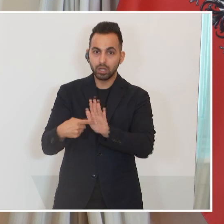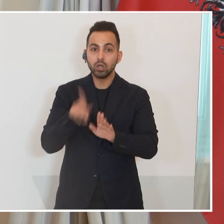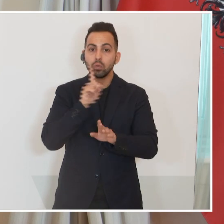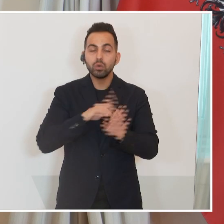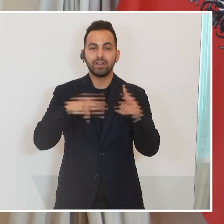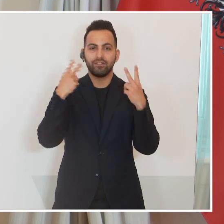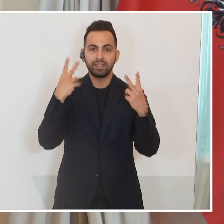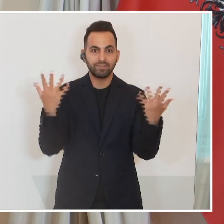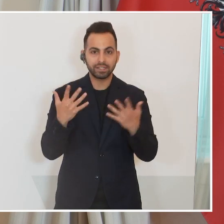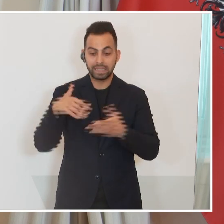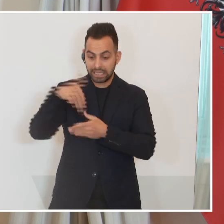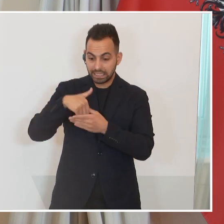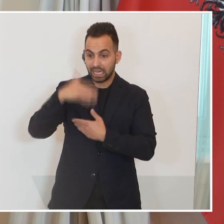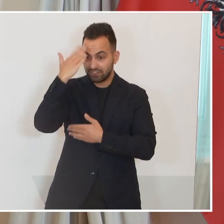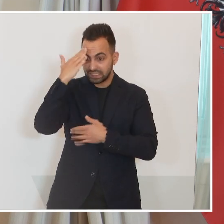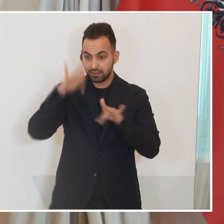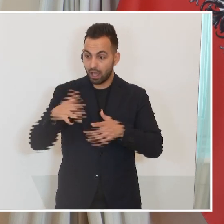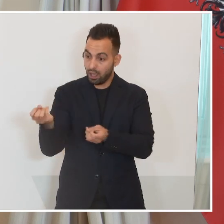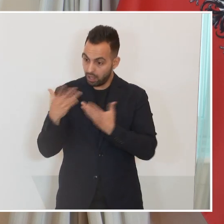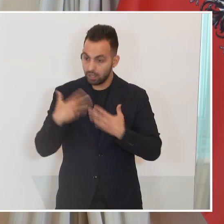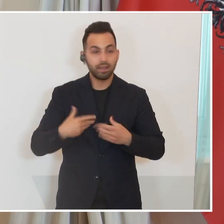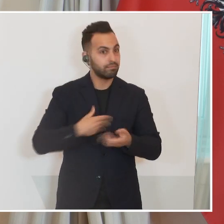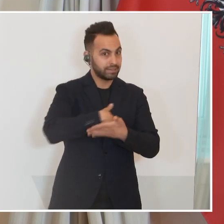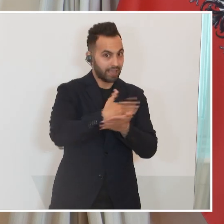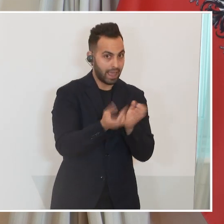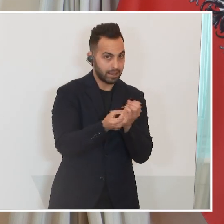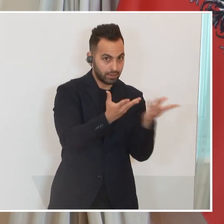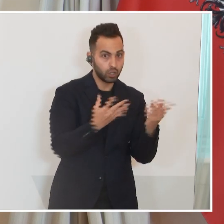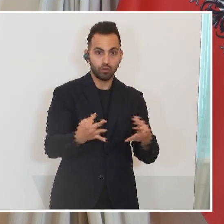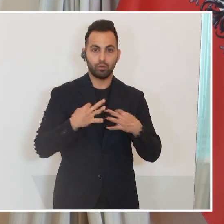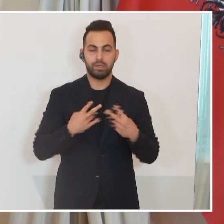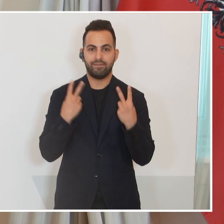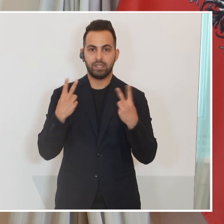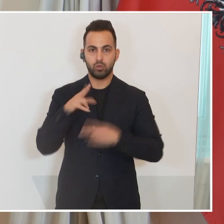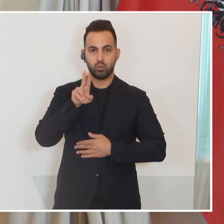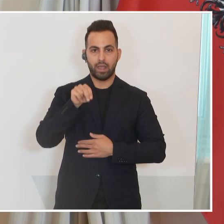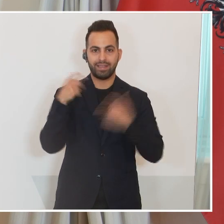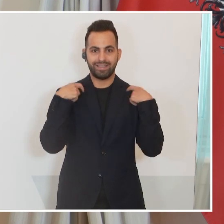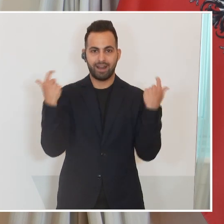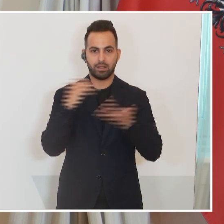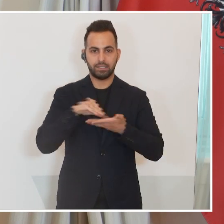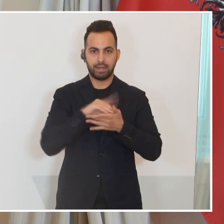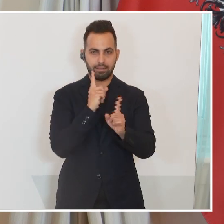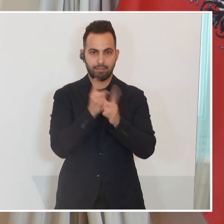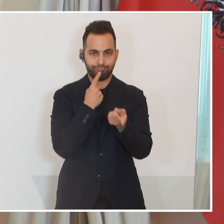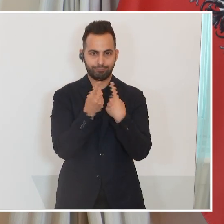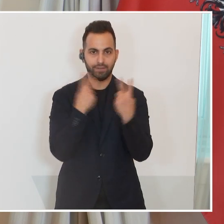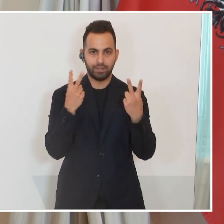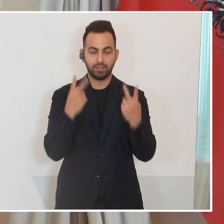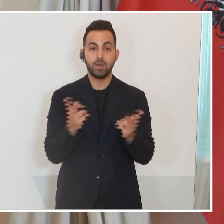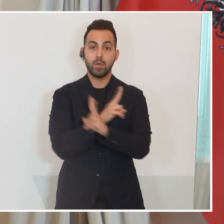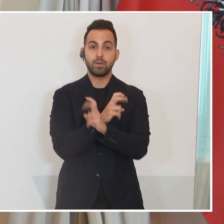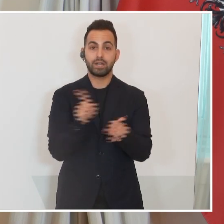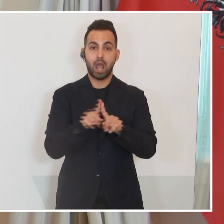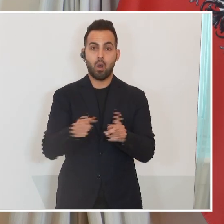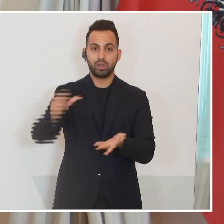Wissen nachher aus diesen Gesprächen heraus teilt. Mir war wichtig, dass ich mit dem UN-Generalsekretär abgestimmt bin. Österreich ist auch ein UN-Stützpunkt.